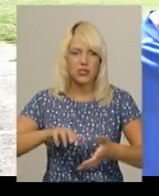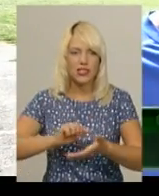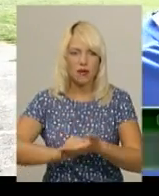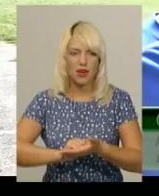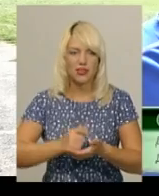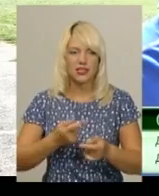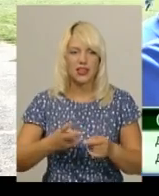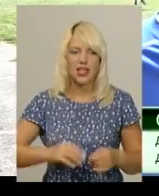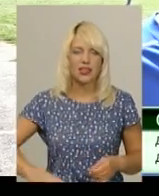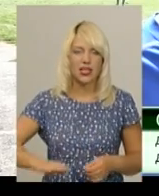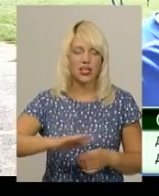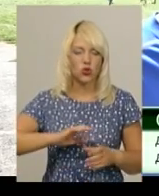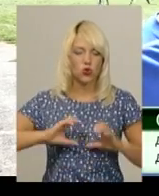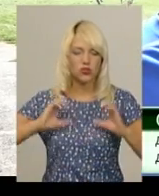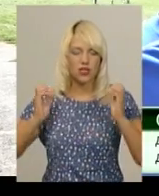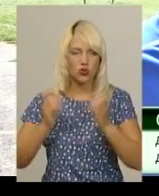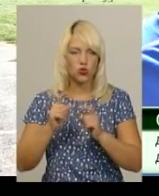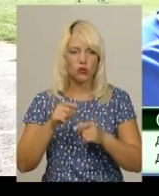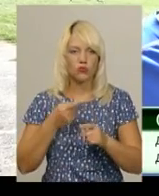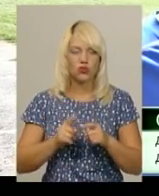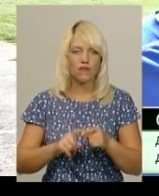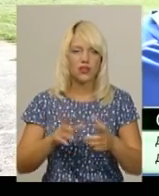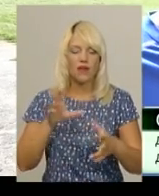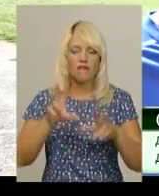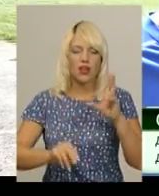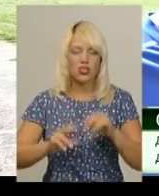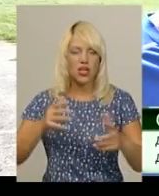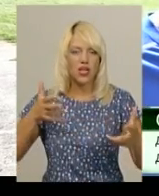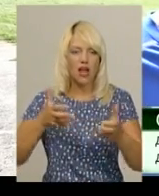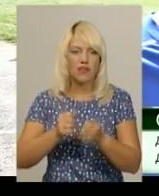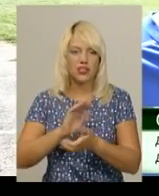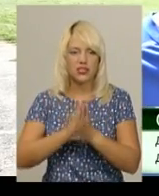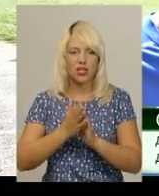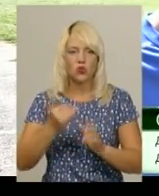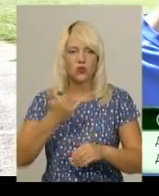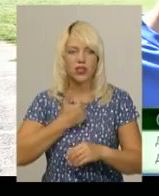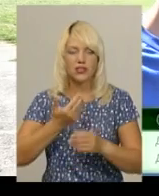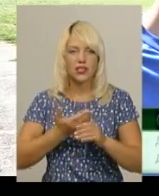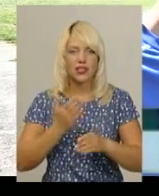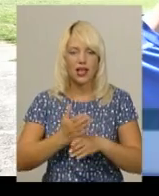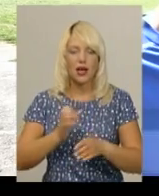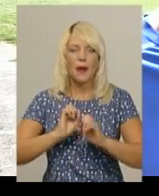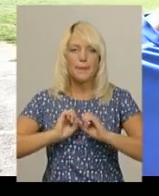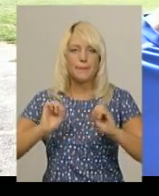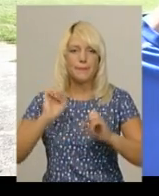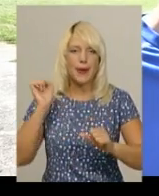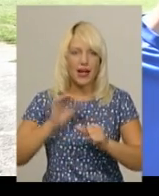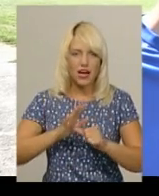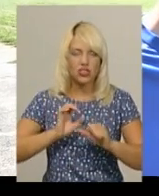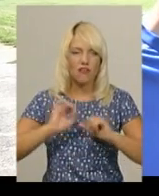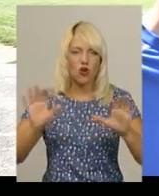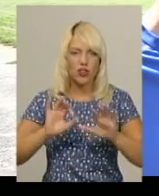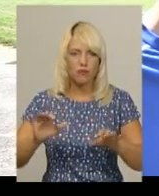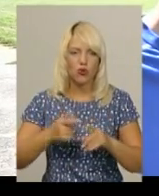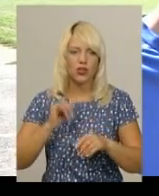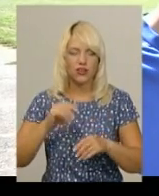на території стадіону, тому що він в інварійному стані рахується. Але так, як в нас є пляжний волейбол, футбол, і таких